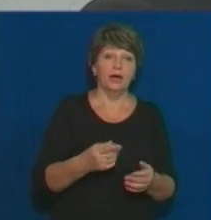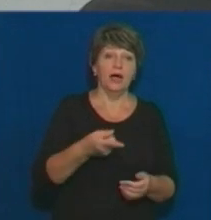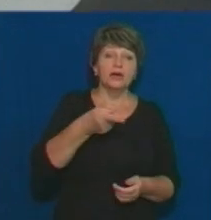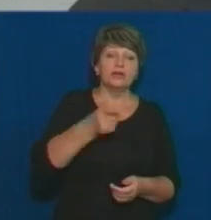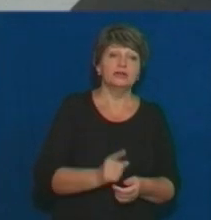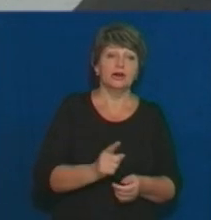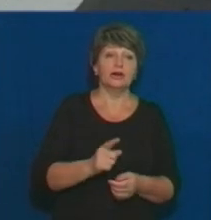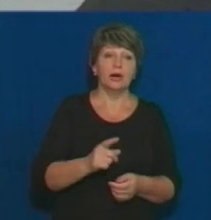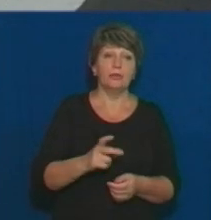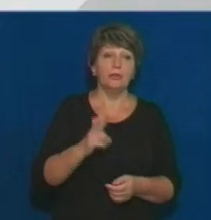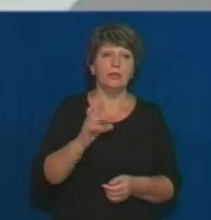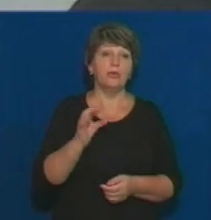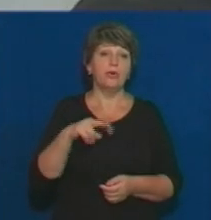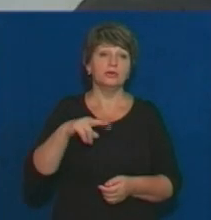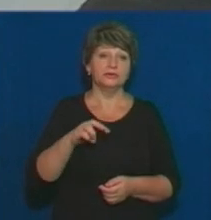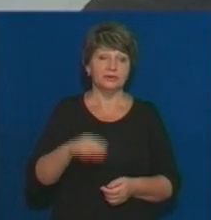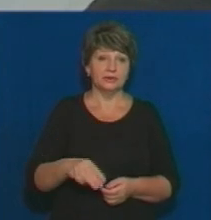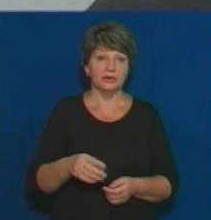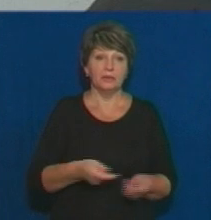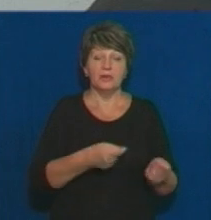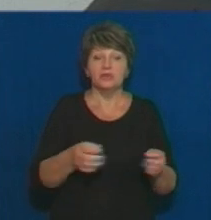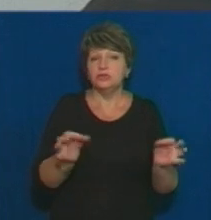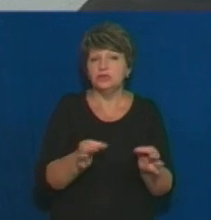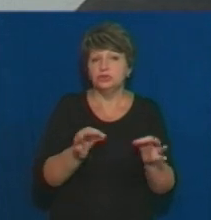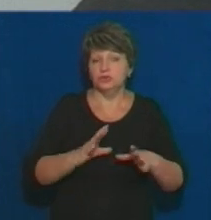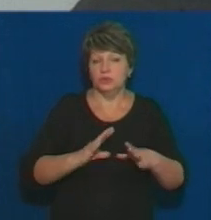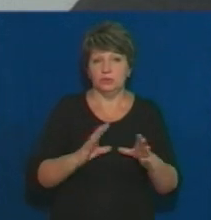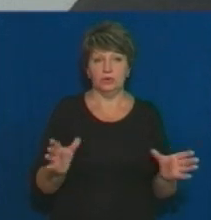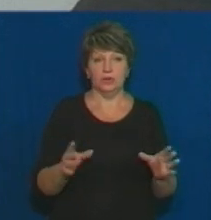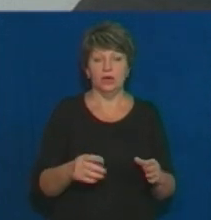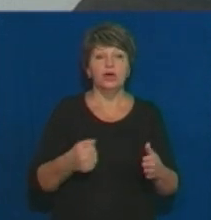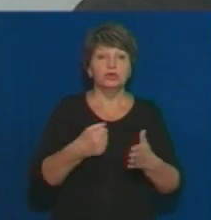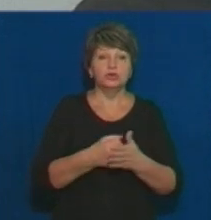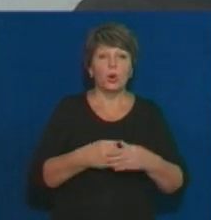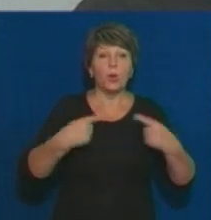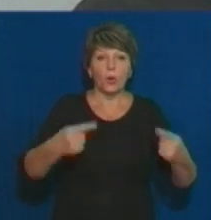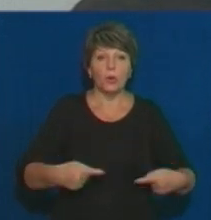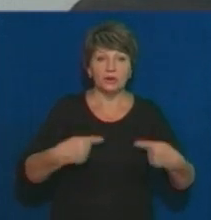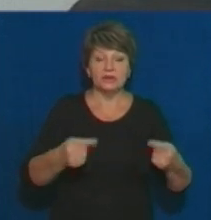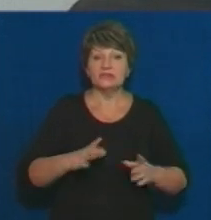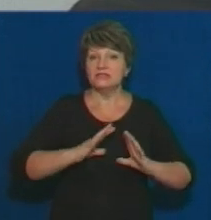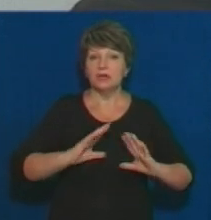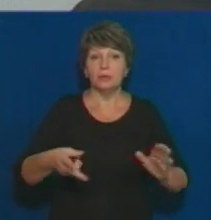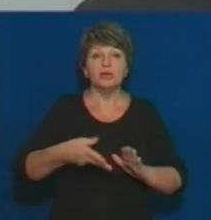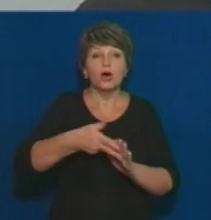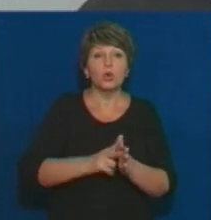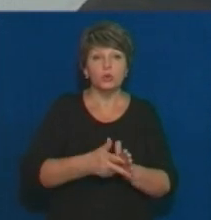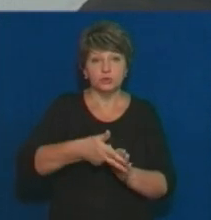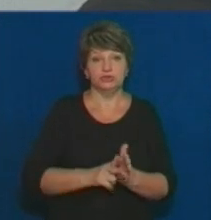болтів дав, бо тут вже нічого не було. Нема до коліс, шкребень, ключа нам дав до